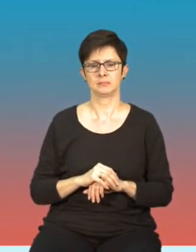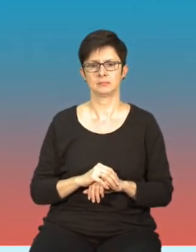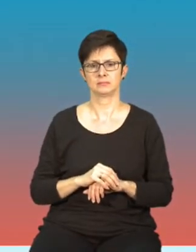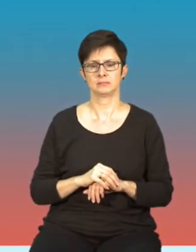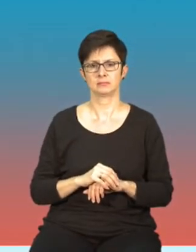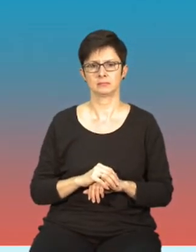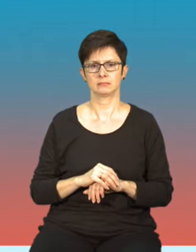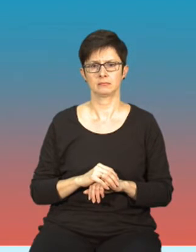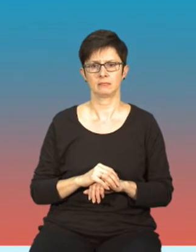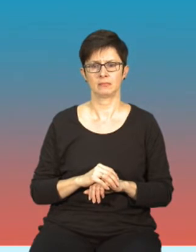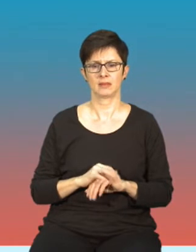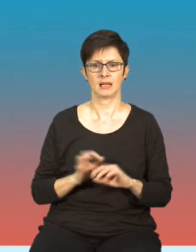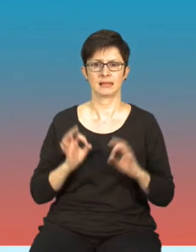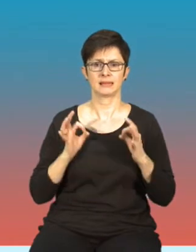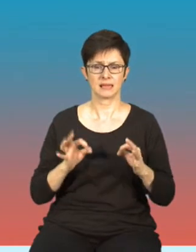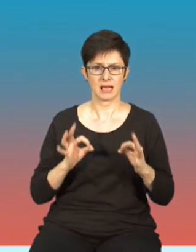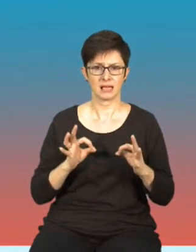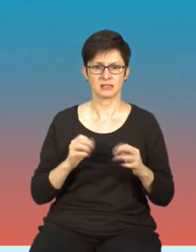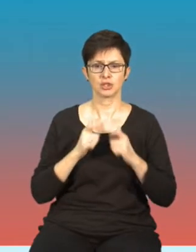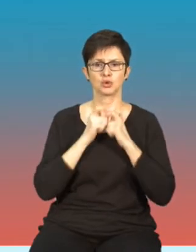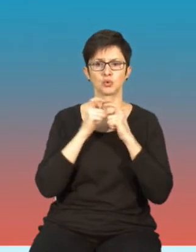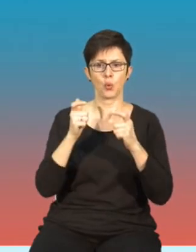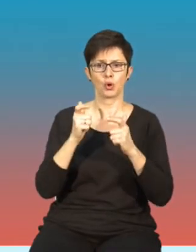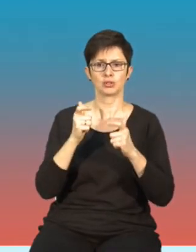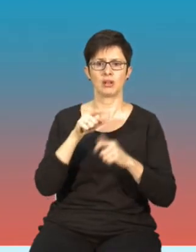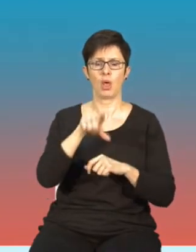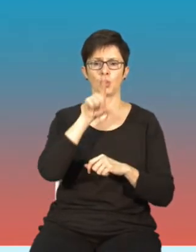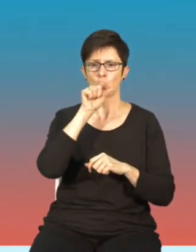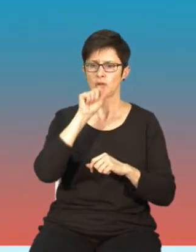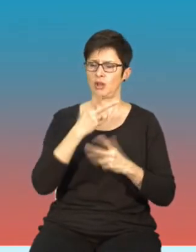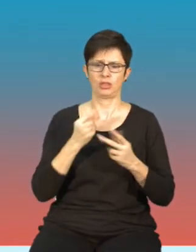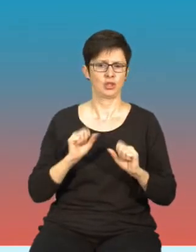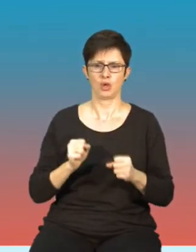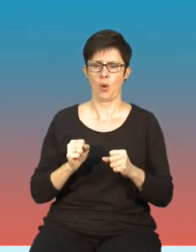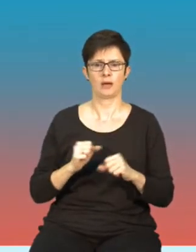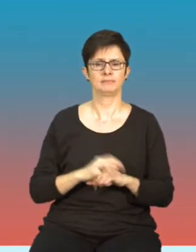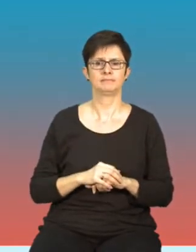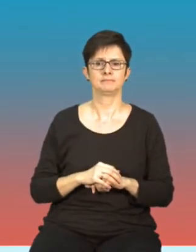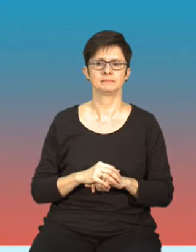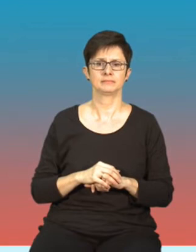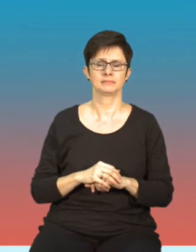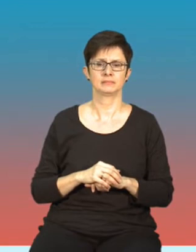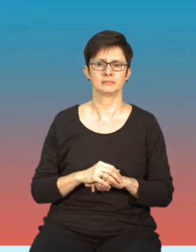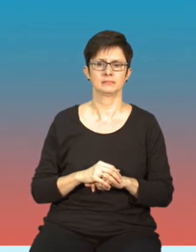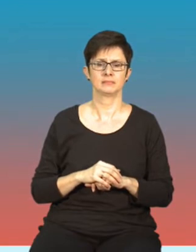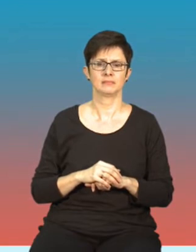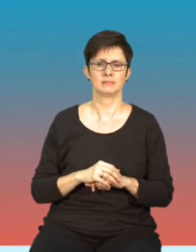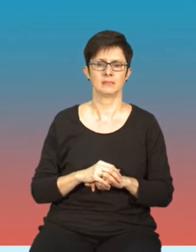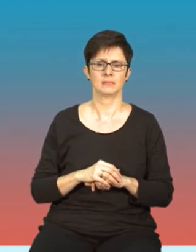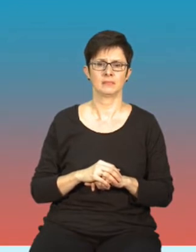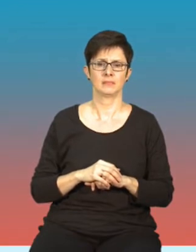Obecnie, tak jak mówiłem, zgłaszanie na Twitterze nie funkcjonuje. Zdarza się,